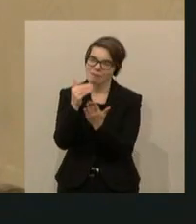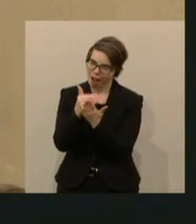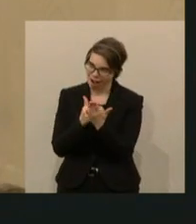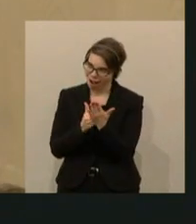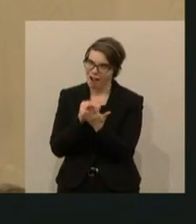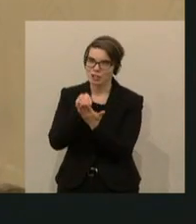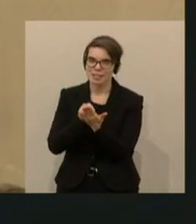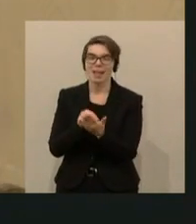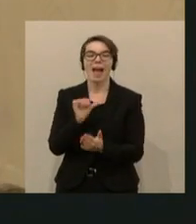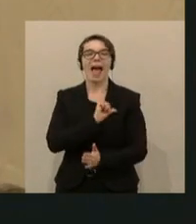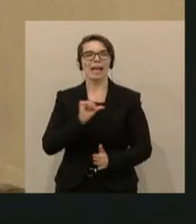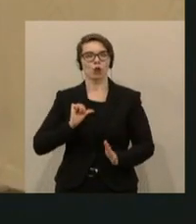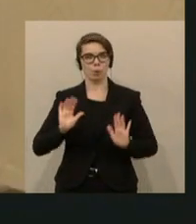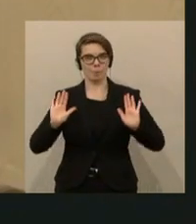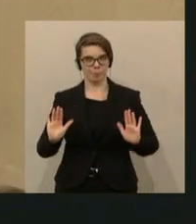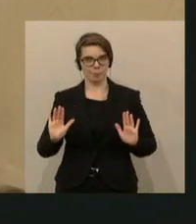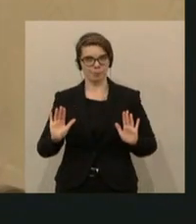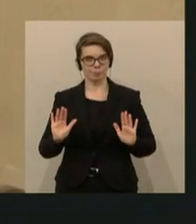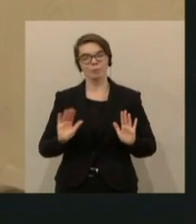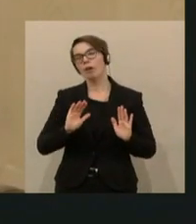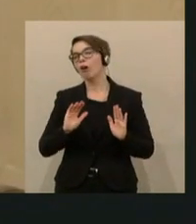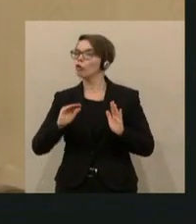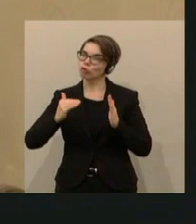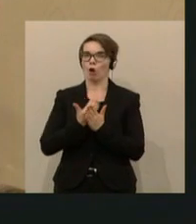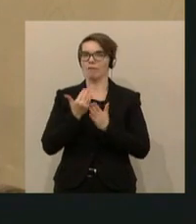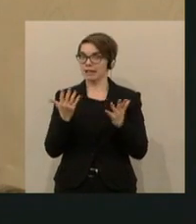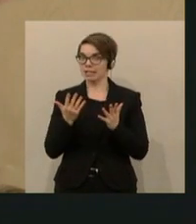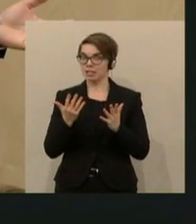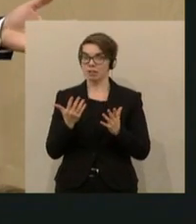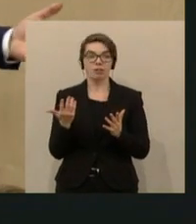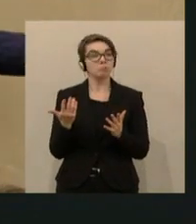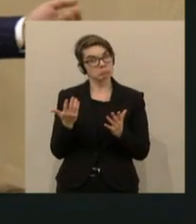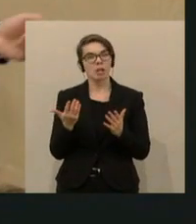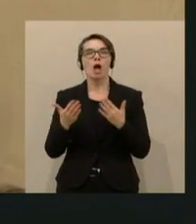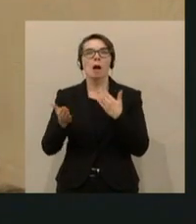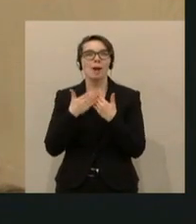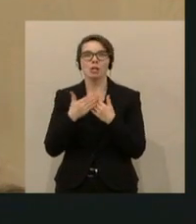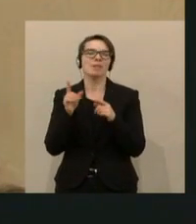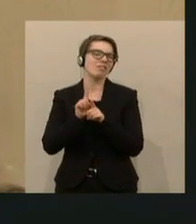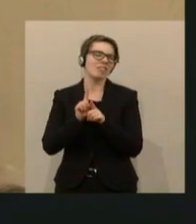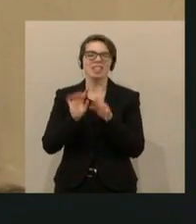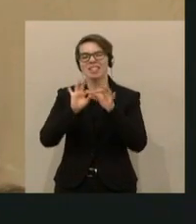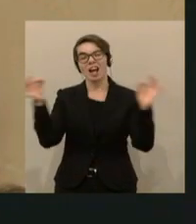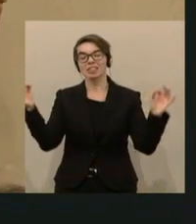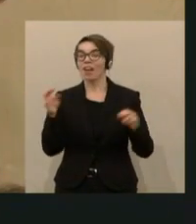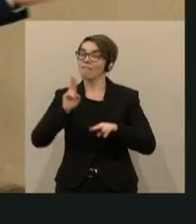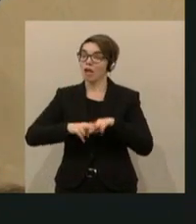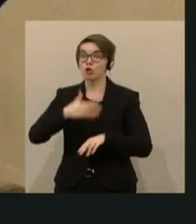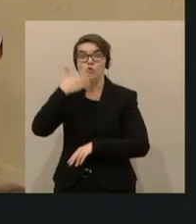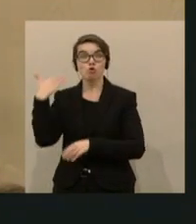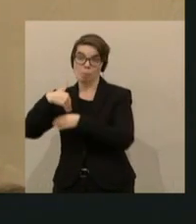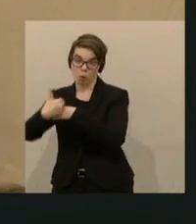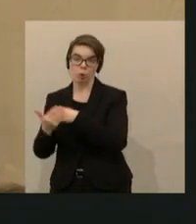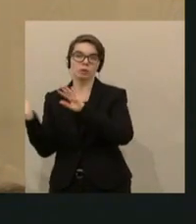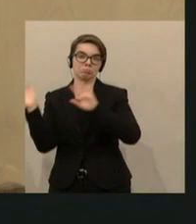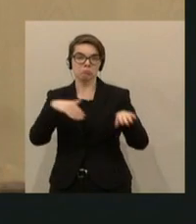Eigentum, das ist die neue Freiheit. Das ist so frei nach Marie Antoinette. Wenn es kein Brot gibt, esst halt Kuchen. Wenn es kein Mietrecht gibt, kauft euch